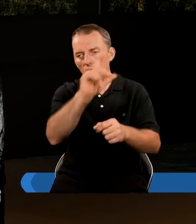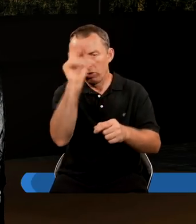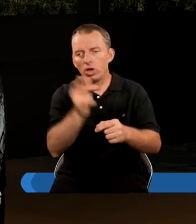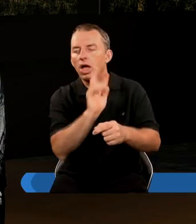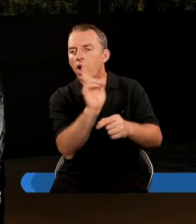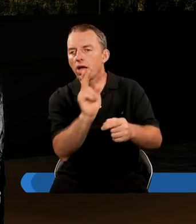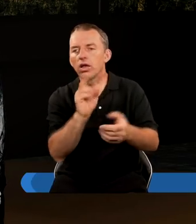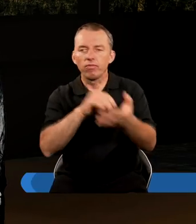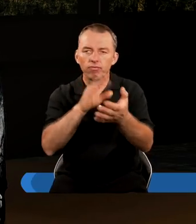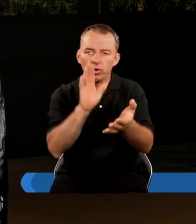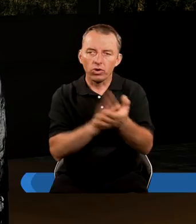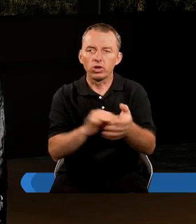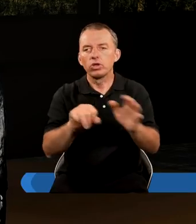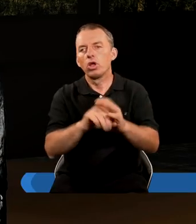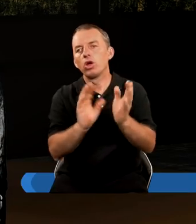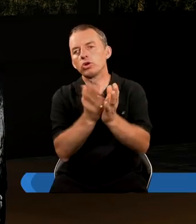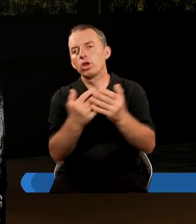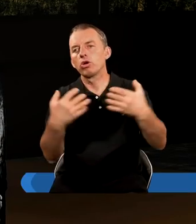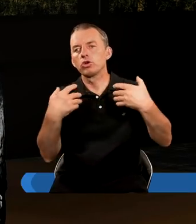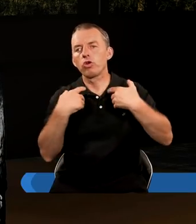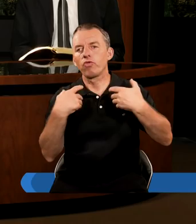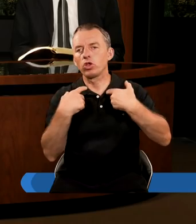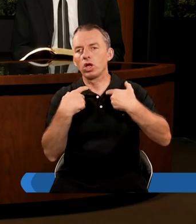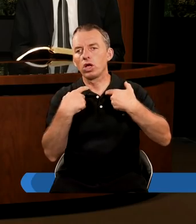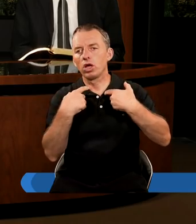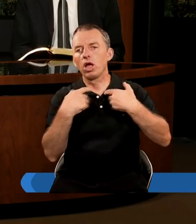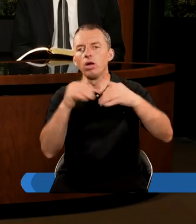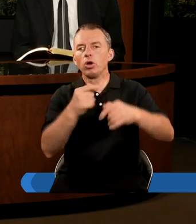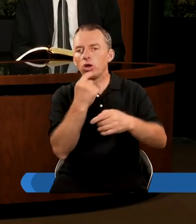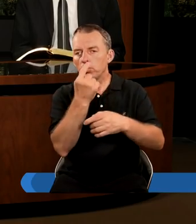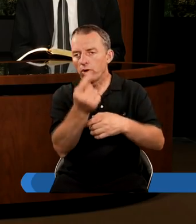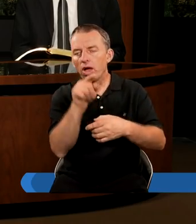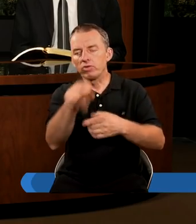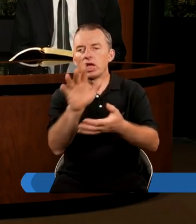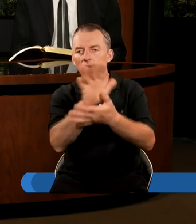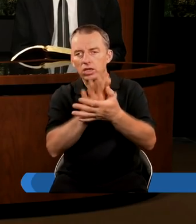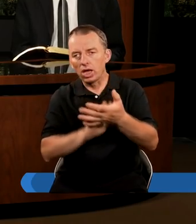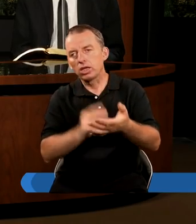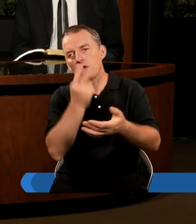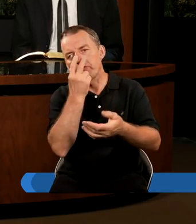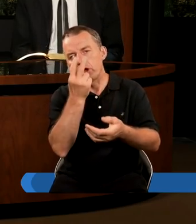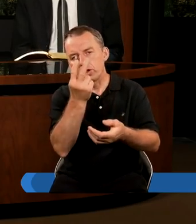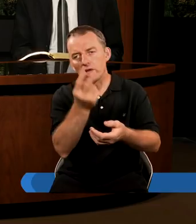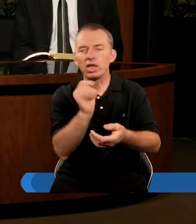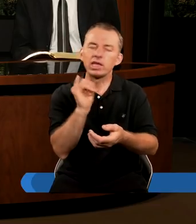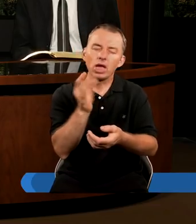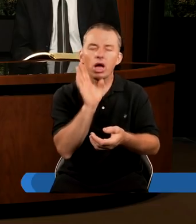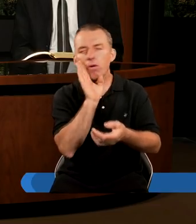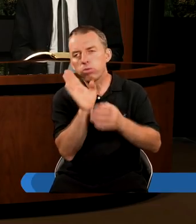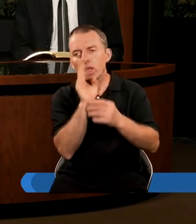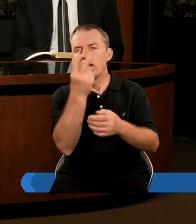każdy, kto jest wpisany do księgi żywota. Czyli można powiedzieć, że w tych tekstach widzimy jakby